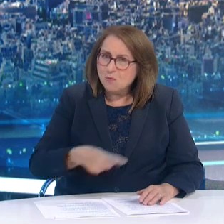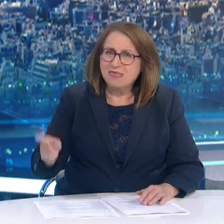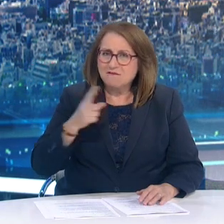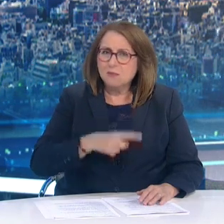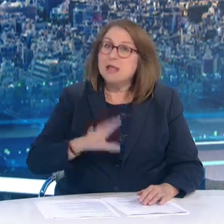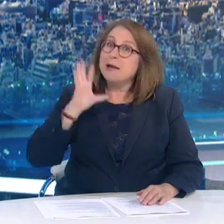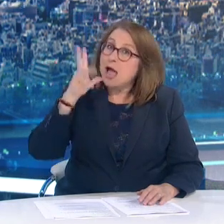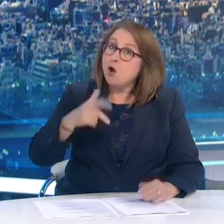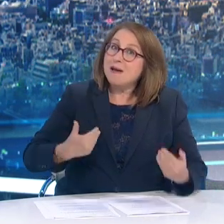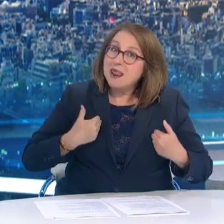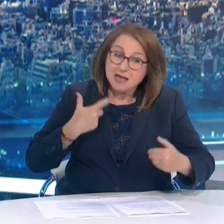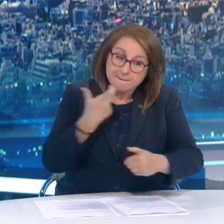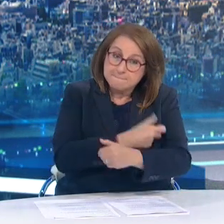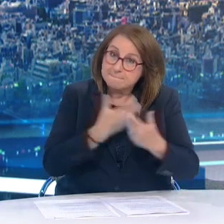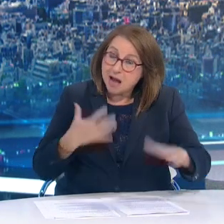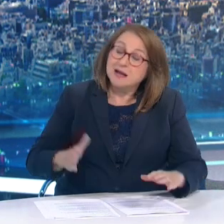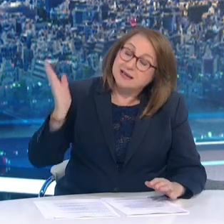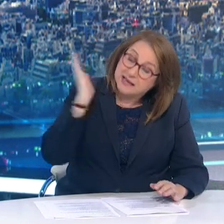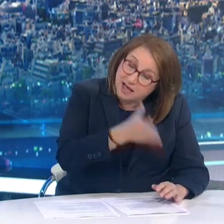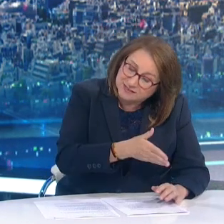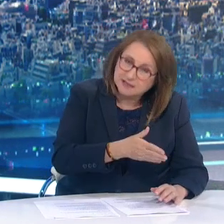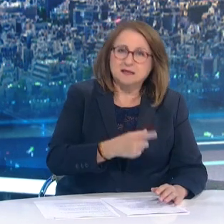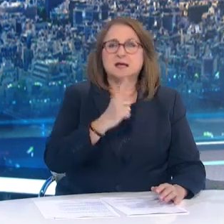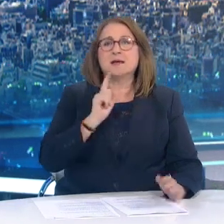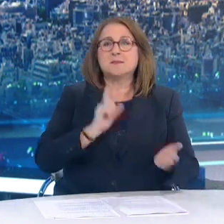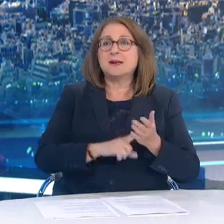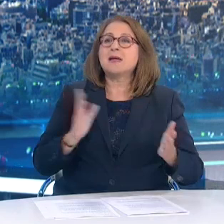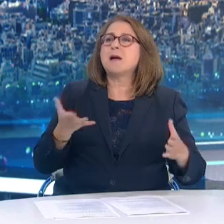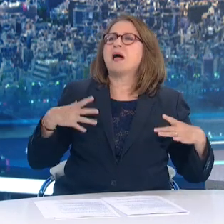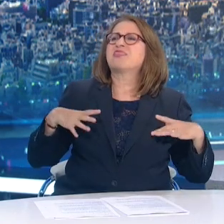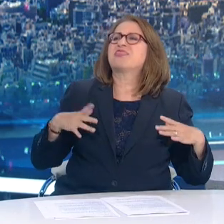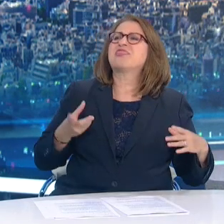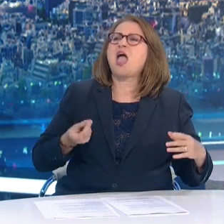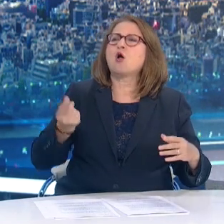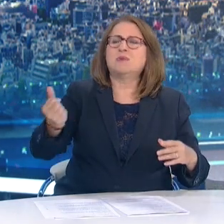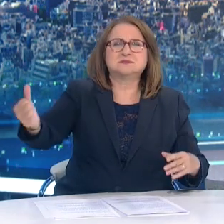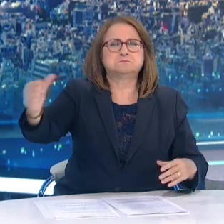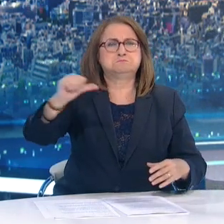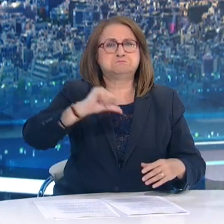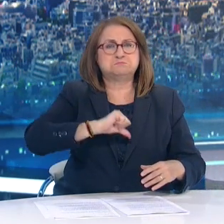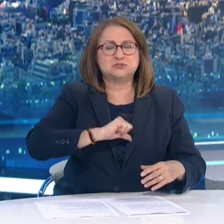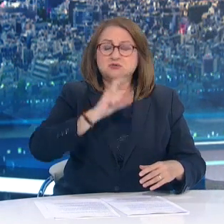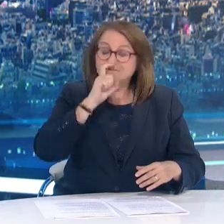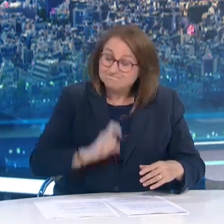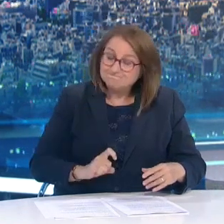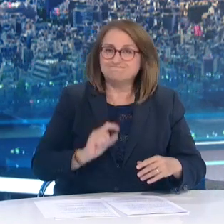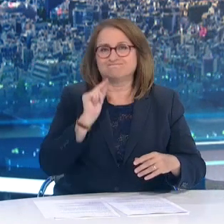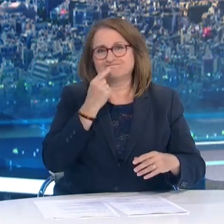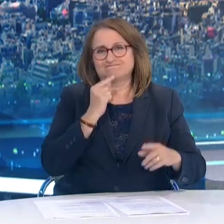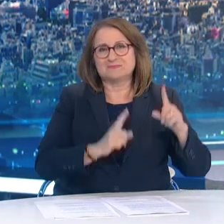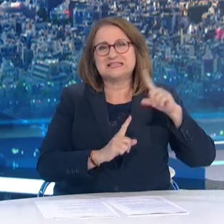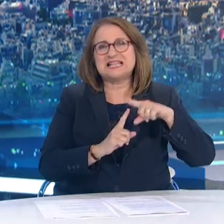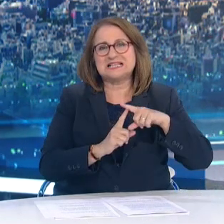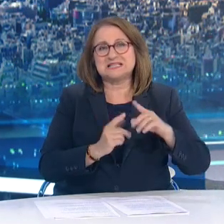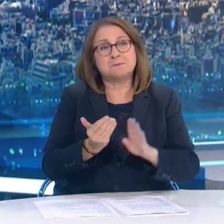και μη εμβολιασμένοι, επιστρέφοντας από τις ολογοήμενες διακοπές τους από το Σαββατοκύακο στο νησί να κάνουν ένα self-test πριν πάνε να επισκεφθούν